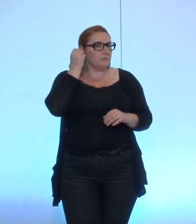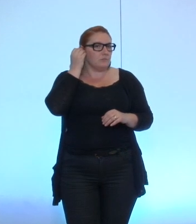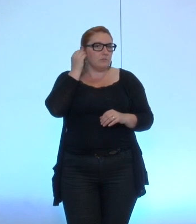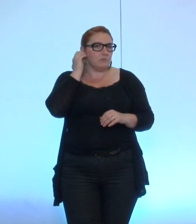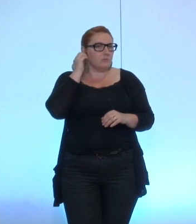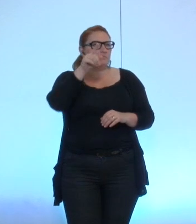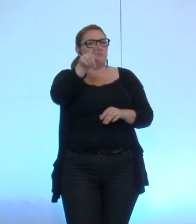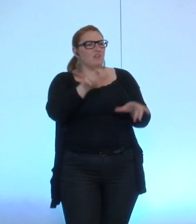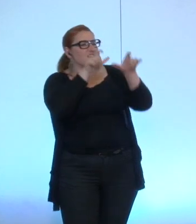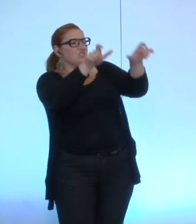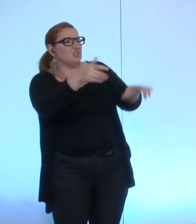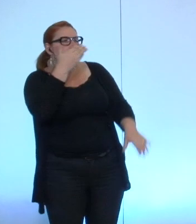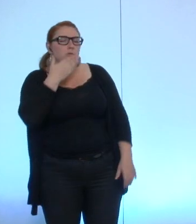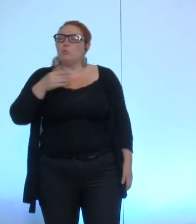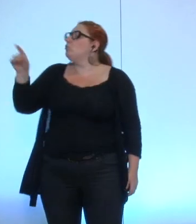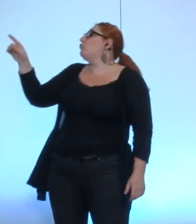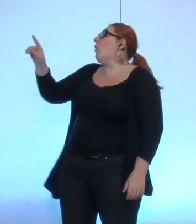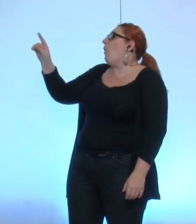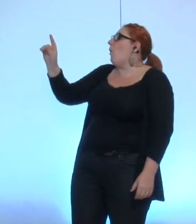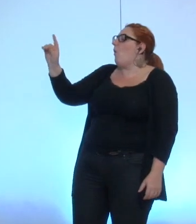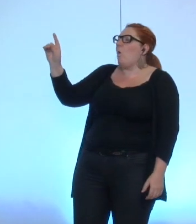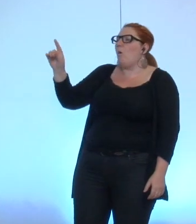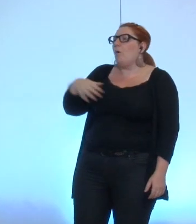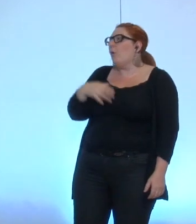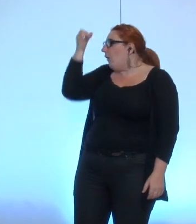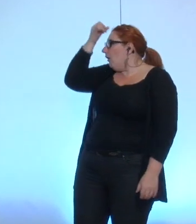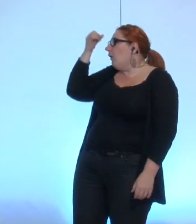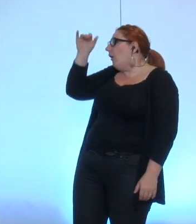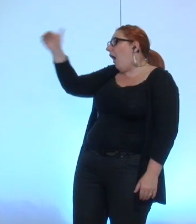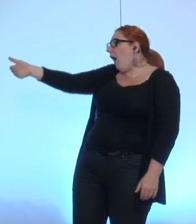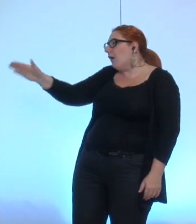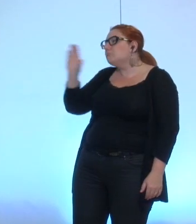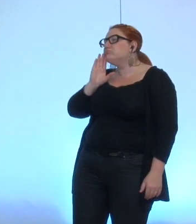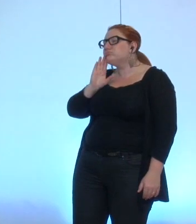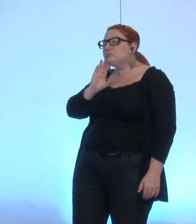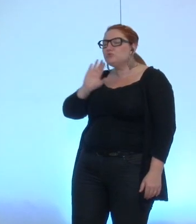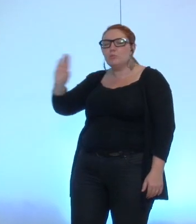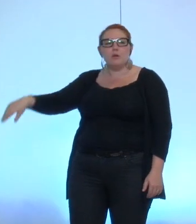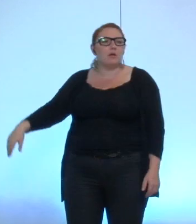non non nous prends pas pour des abrutis s'il te plaît